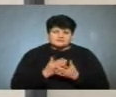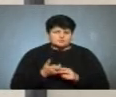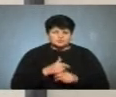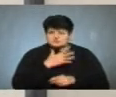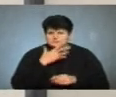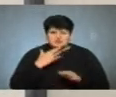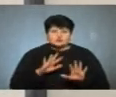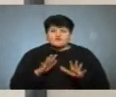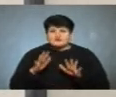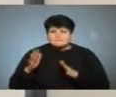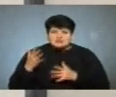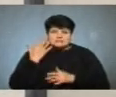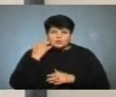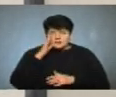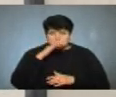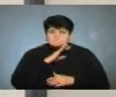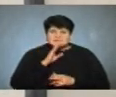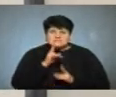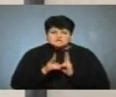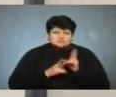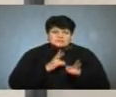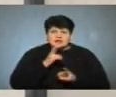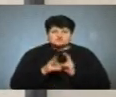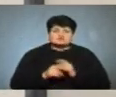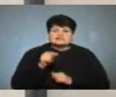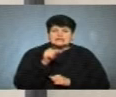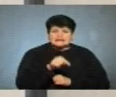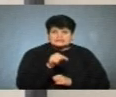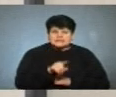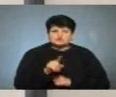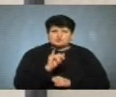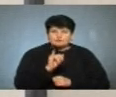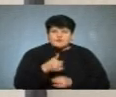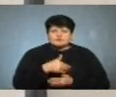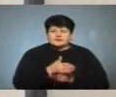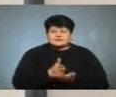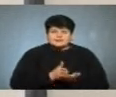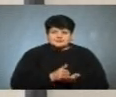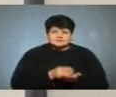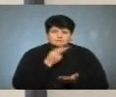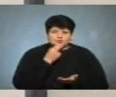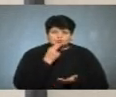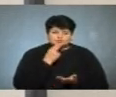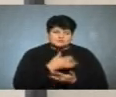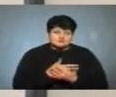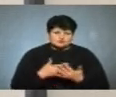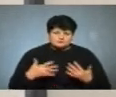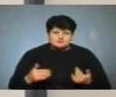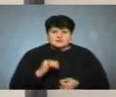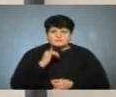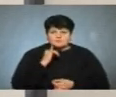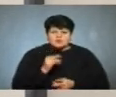багато випадків, коли батьки, скаржачись на те, що погана якість продуктів харчування, погане